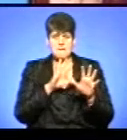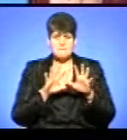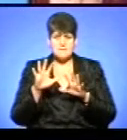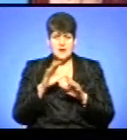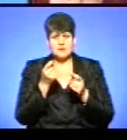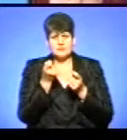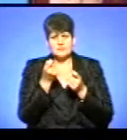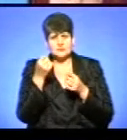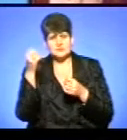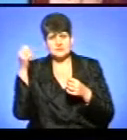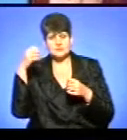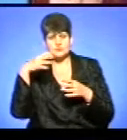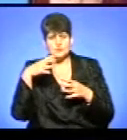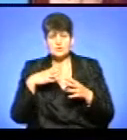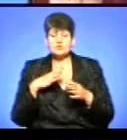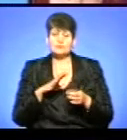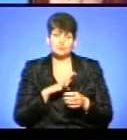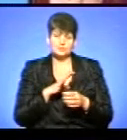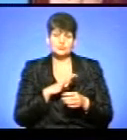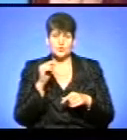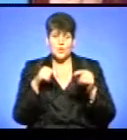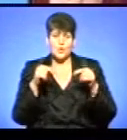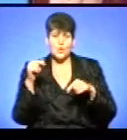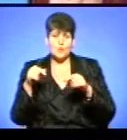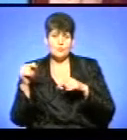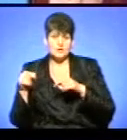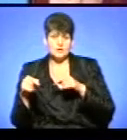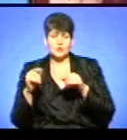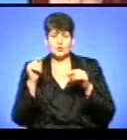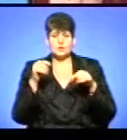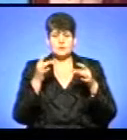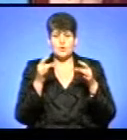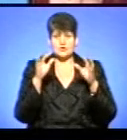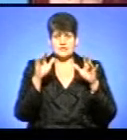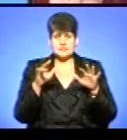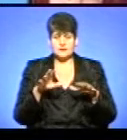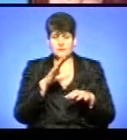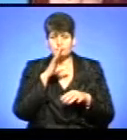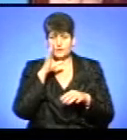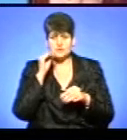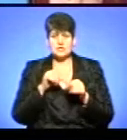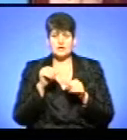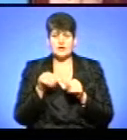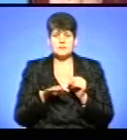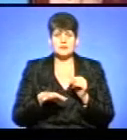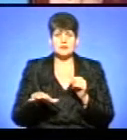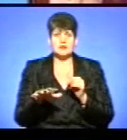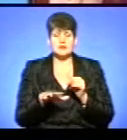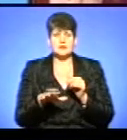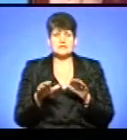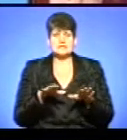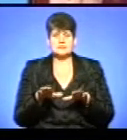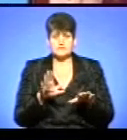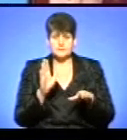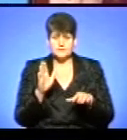проясненнями. Часом пройдуть невеликі опади. Дощ та мокрі сніг. Вночі та вранці на окремих ділянках доріг ожеледиться.